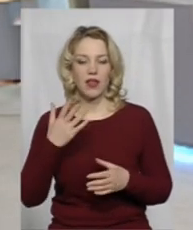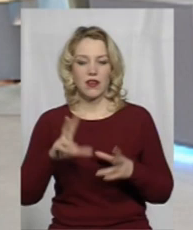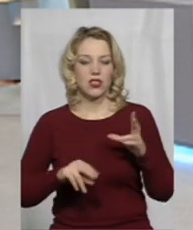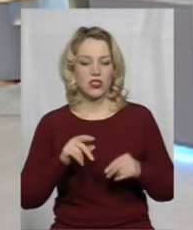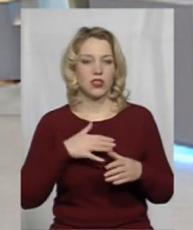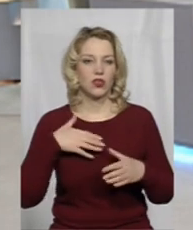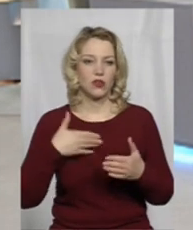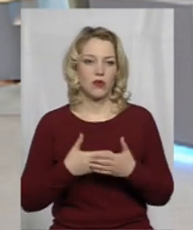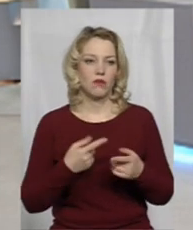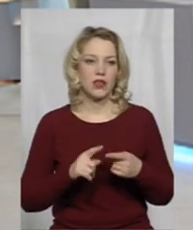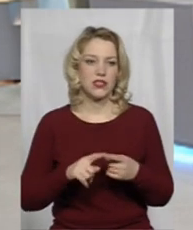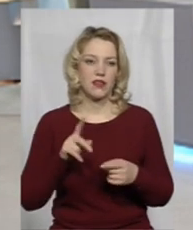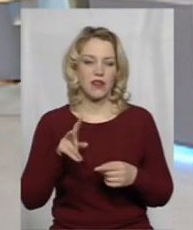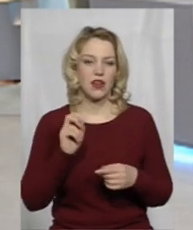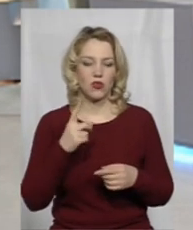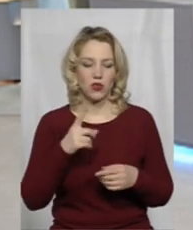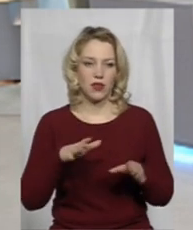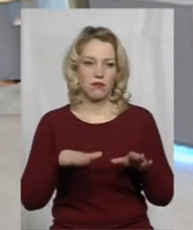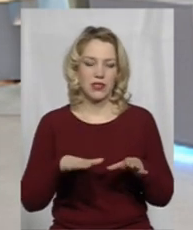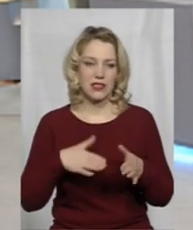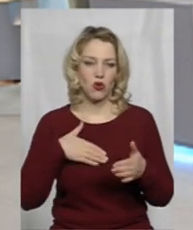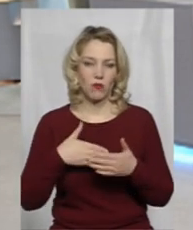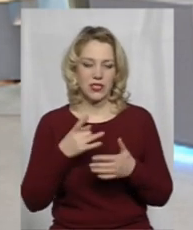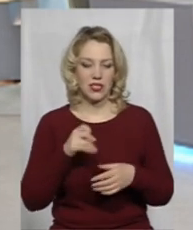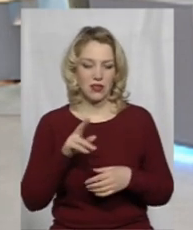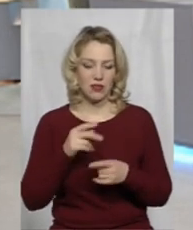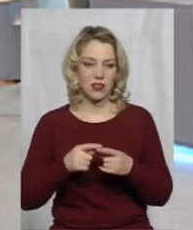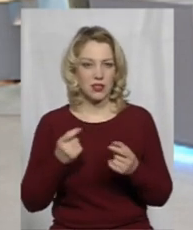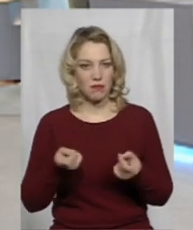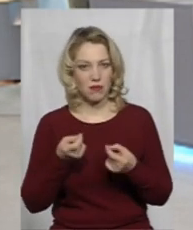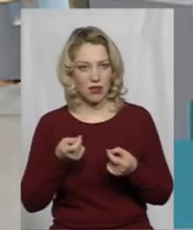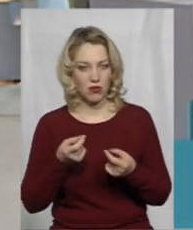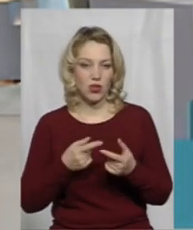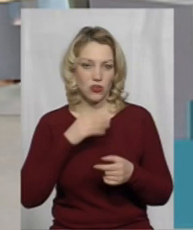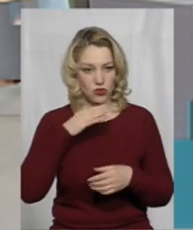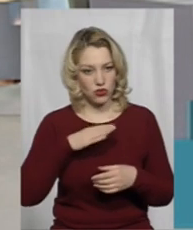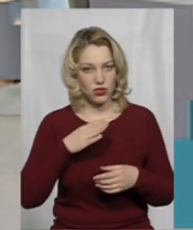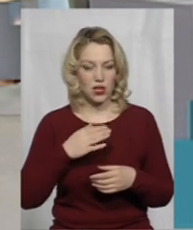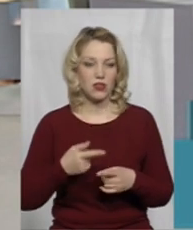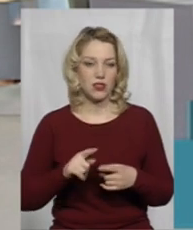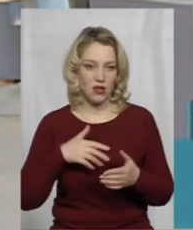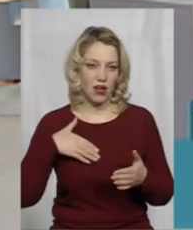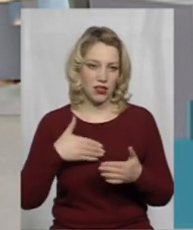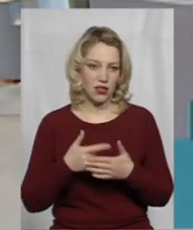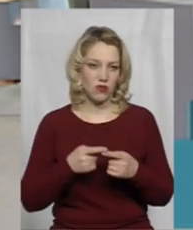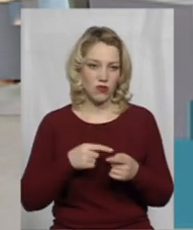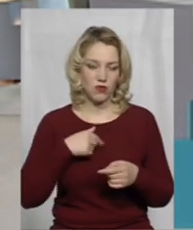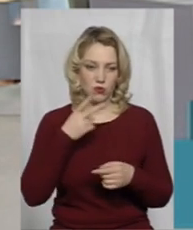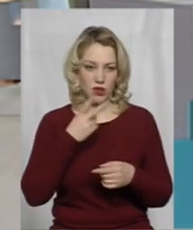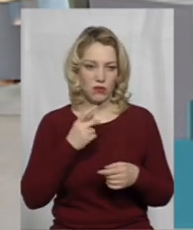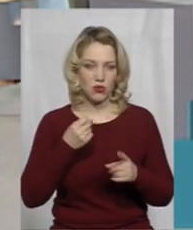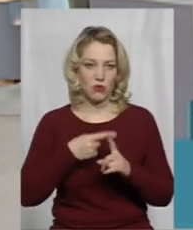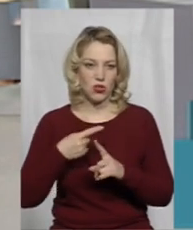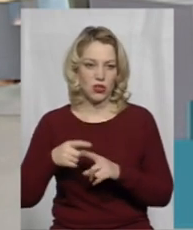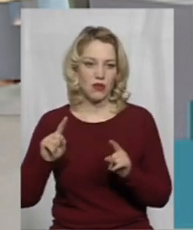вважаєте? Три громадських організацій на одне місце в Громадській раді – це достатньо? Досить активно? Так, це активно. І в цьому я бачу